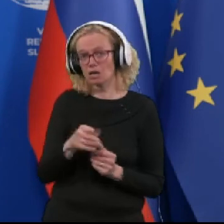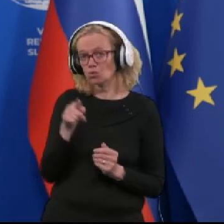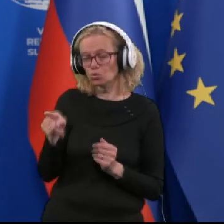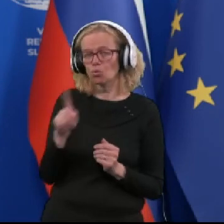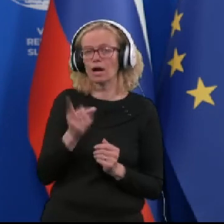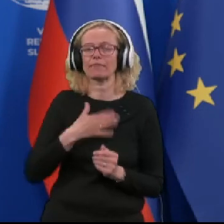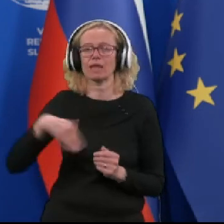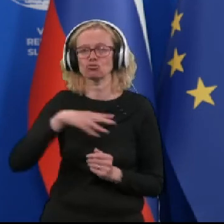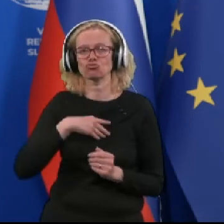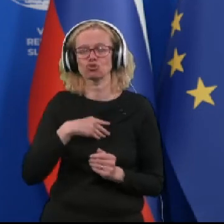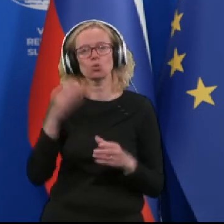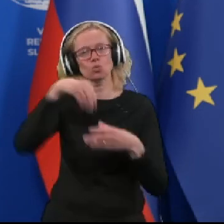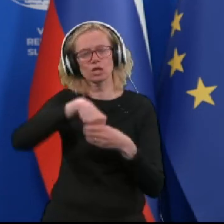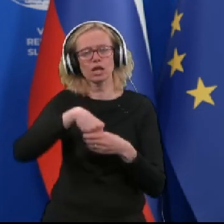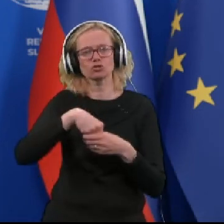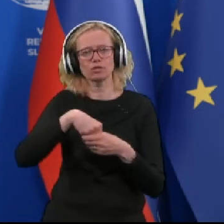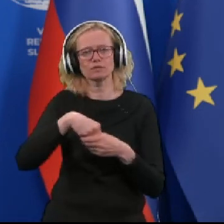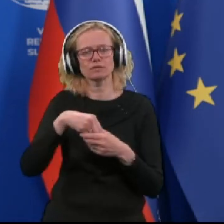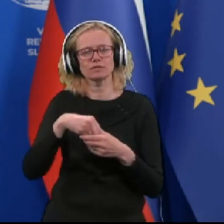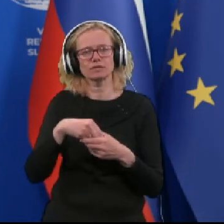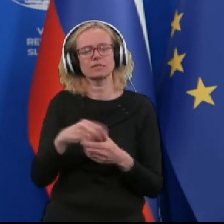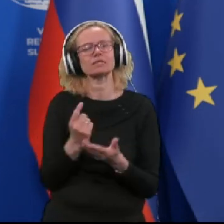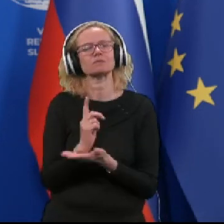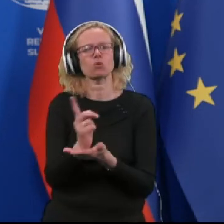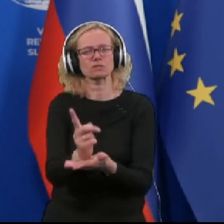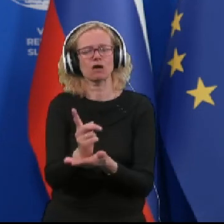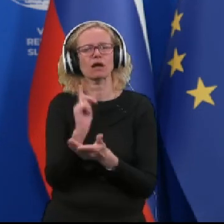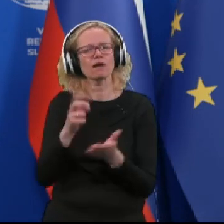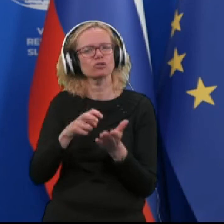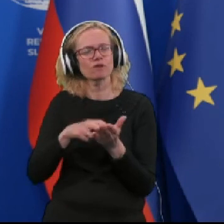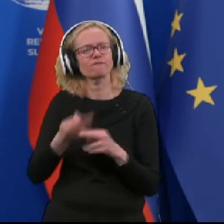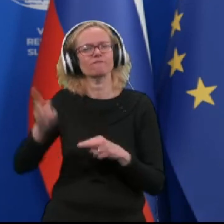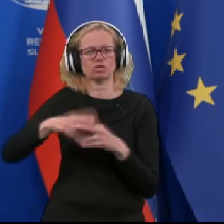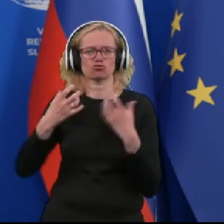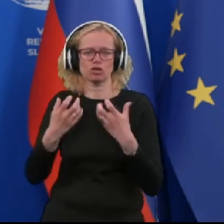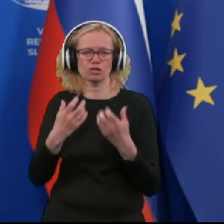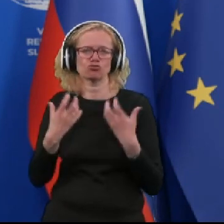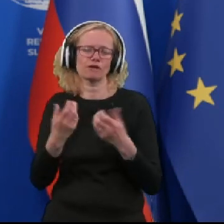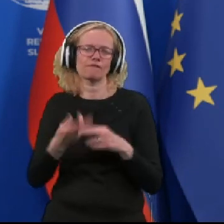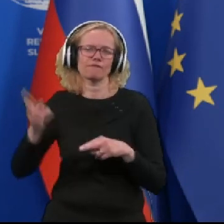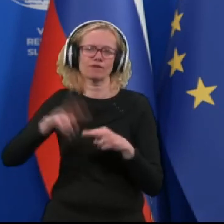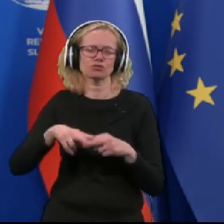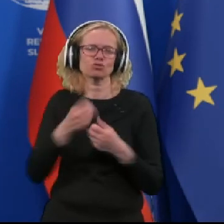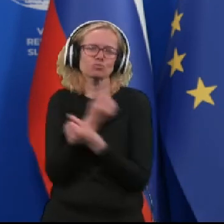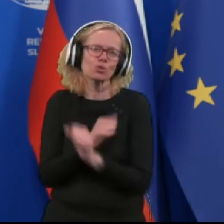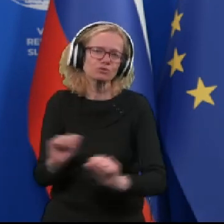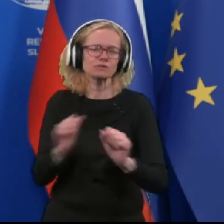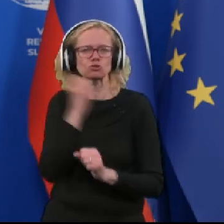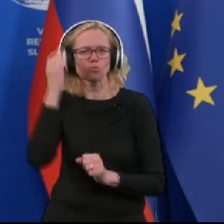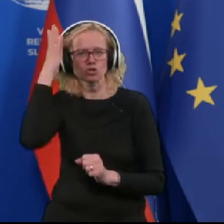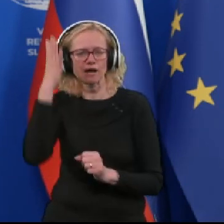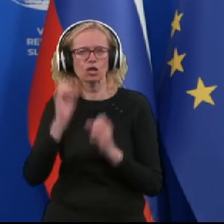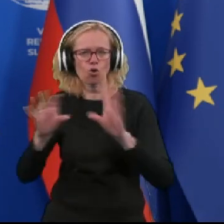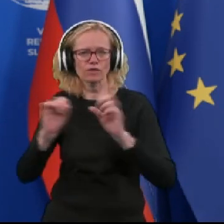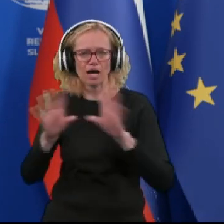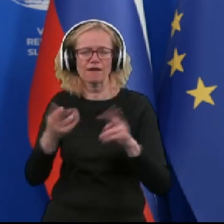naši udeleženci izpostavljajo kot nekaj, če srci še želijo. Želijo si več sprostitvenih in izobraževalnih oddaj, želijo si več